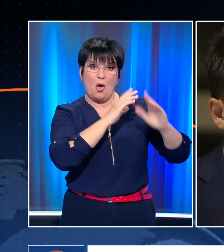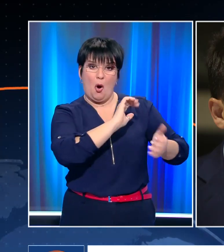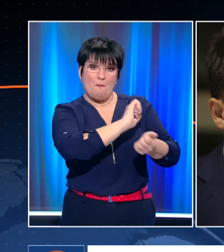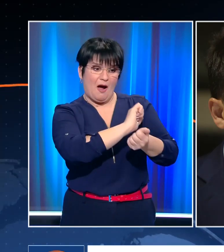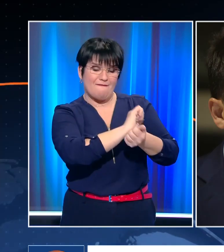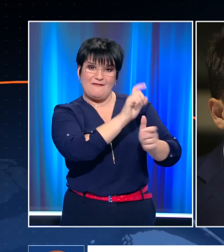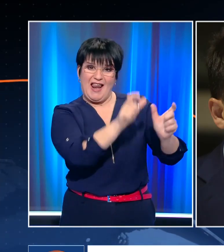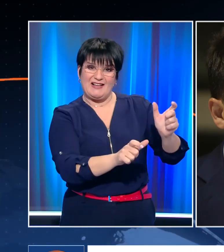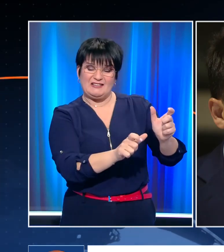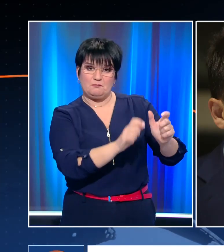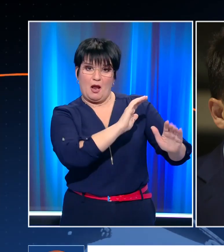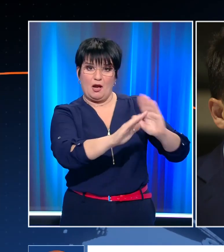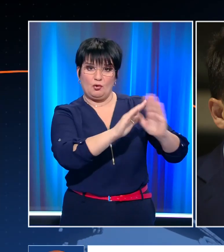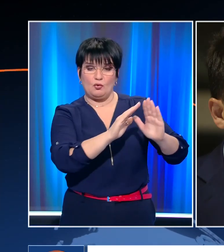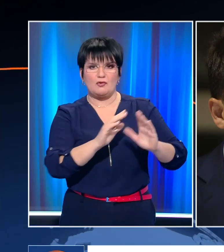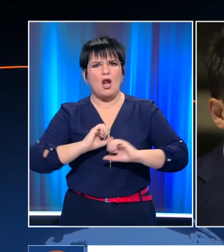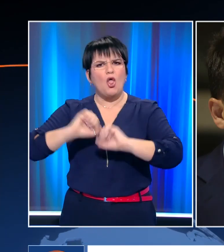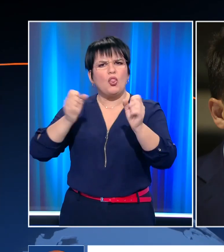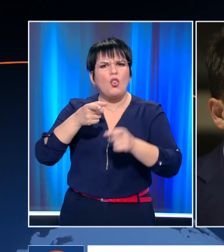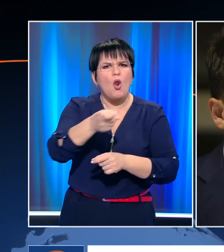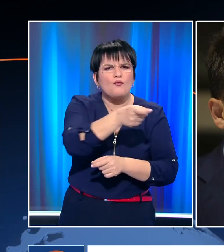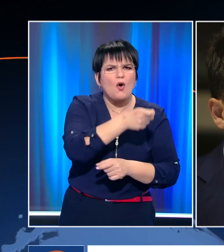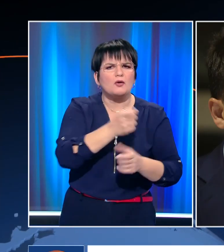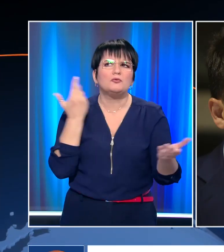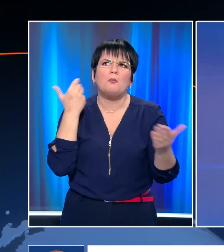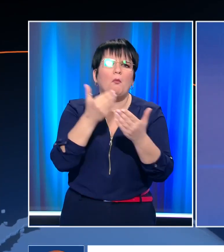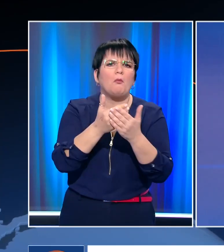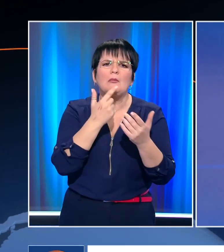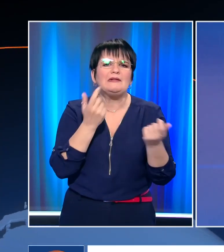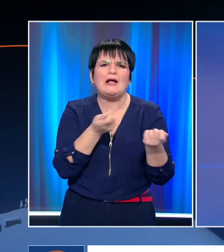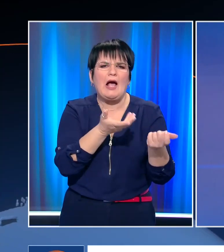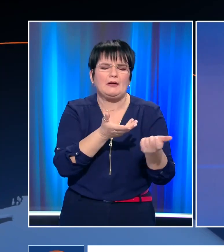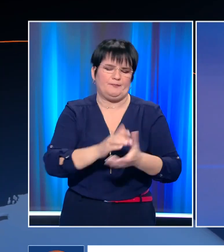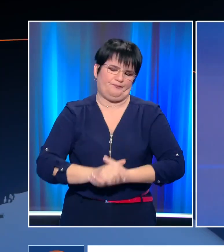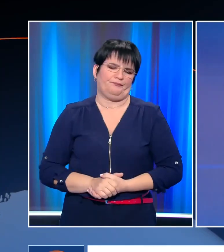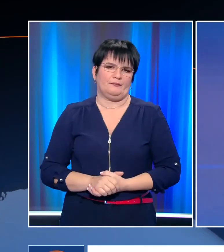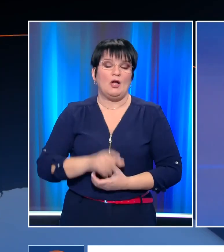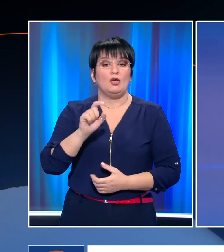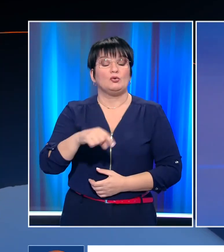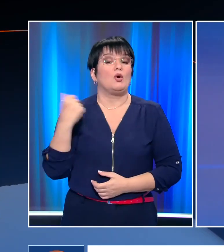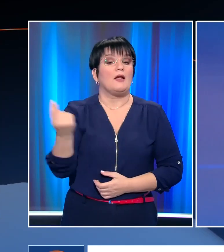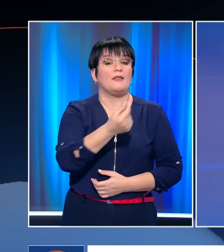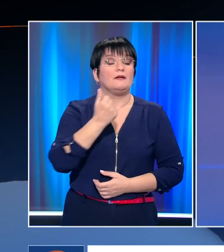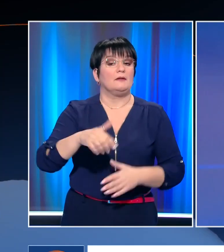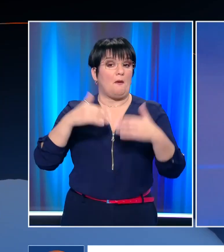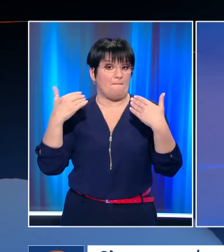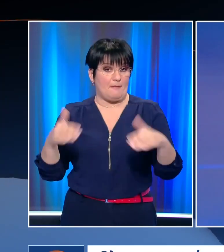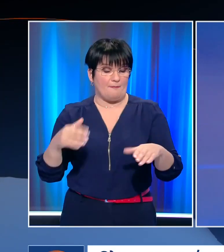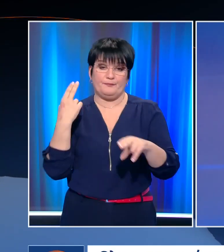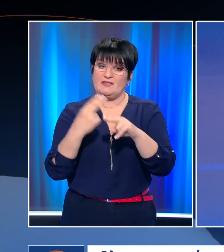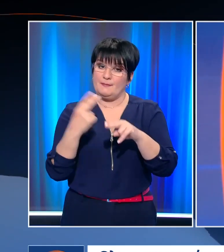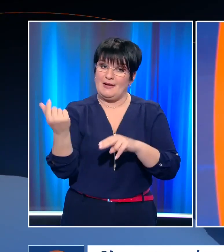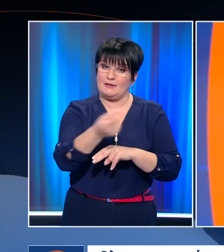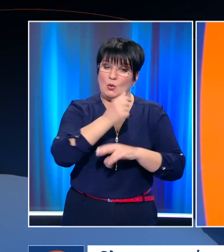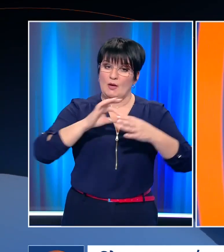καταδικάζουν κατηγορηματικά τις τρομοκρατικές δολοφονικές του ενέργειες. Και στο σημείο αυτό το δελτίο μας ολοκληρώθηκε. Και όλη η